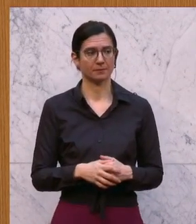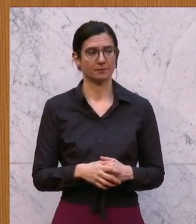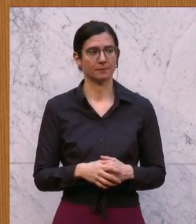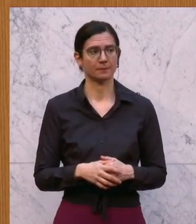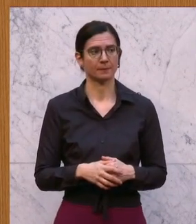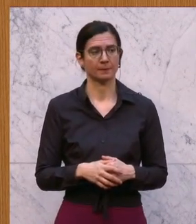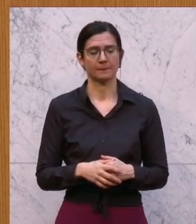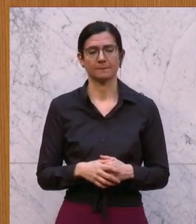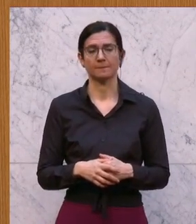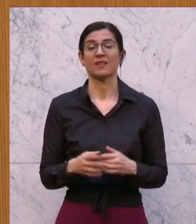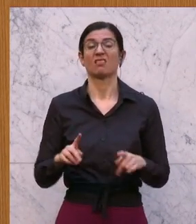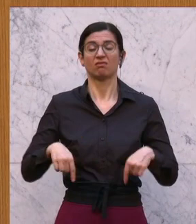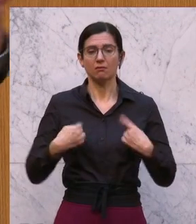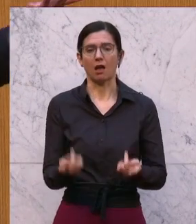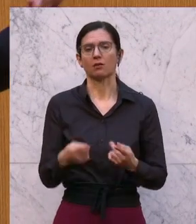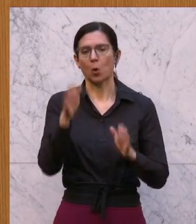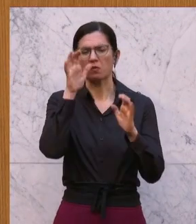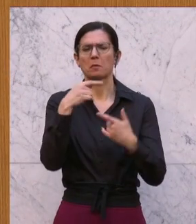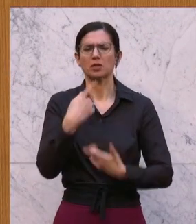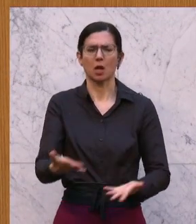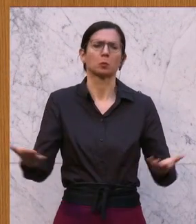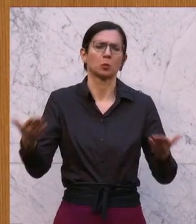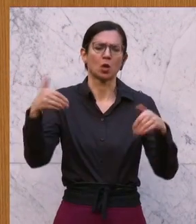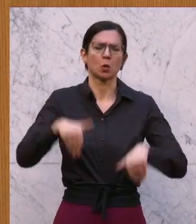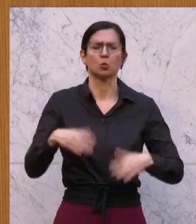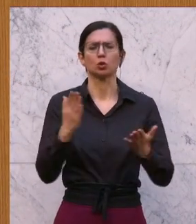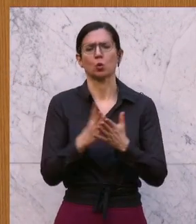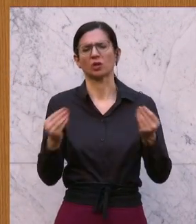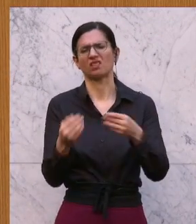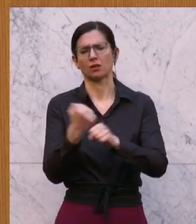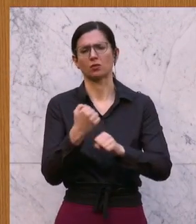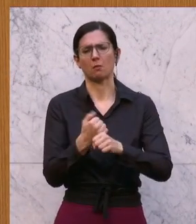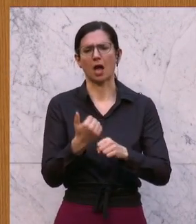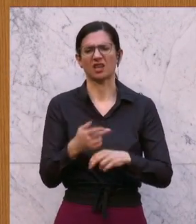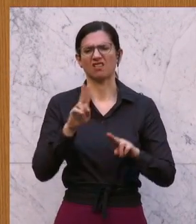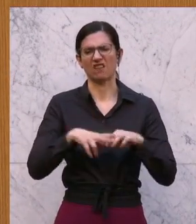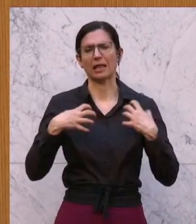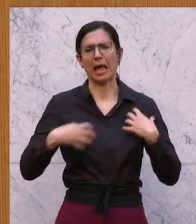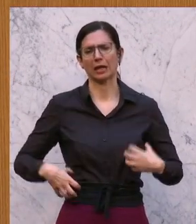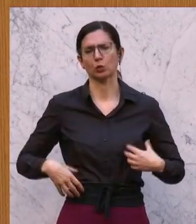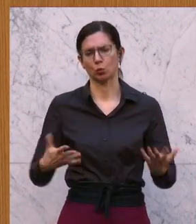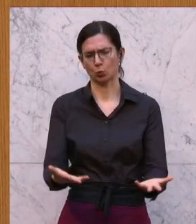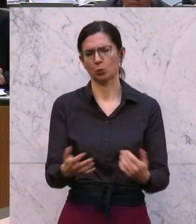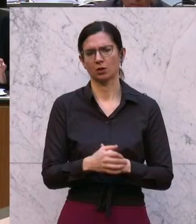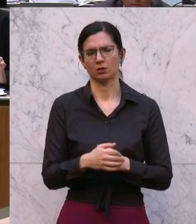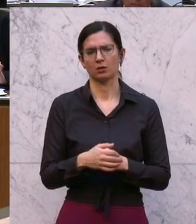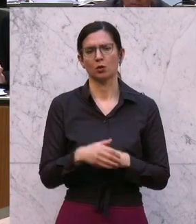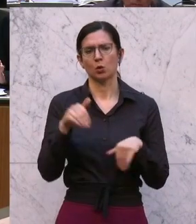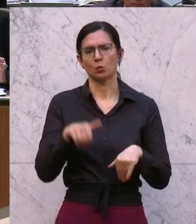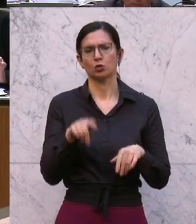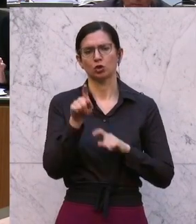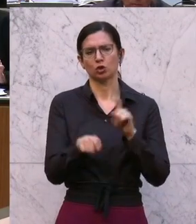Als nächstes hat die ÖVP gesagt, na da müssen wir schon was machen für die, die im Eigentum wohnen und wir müssen an der